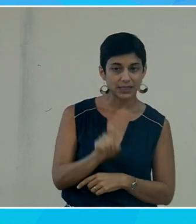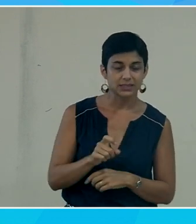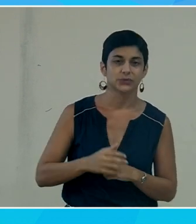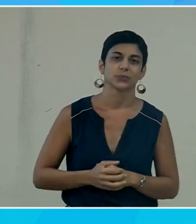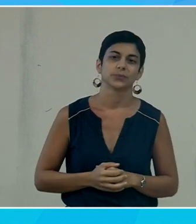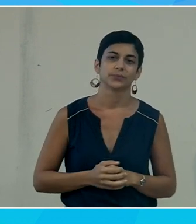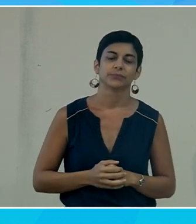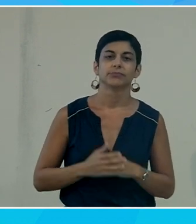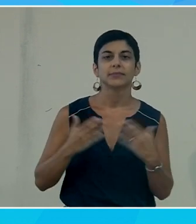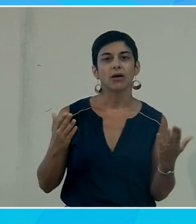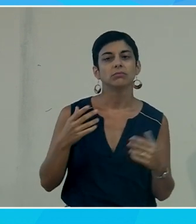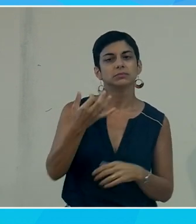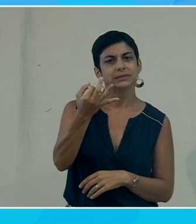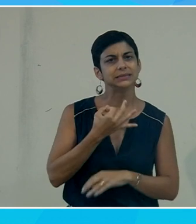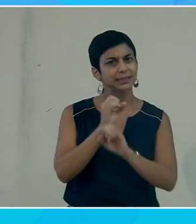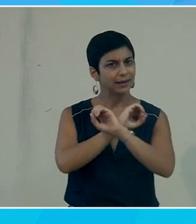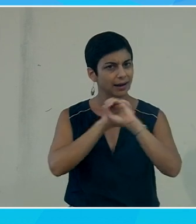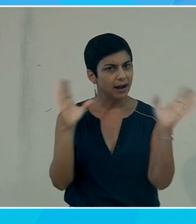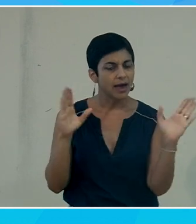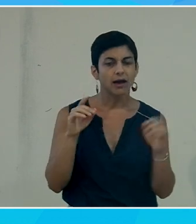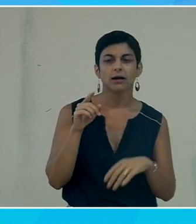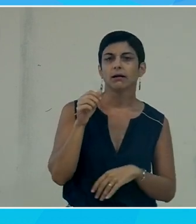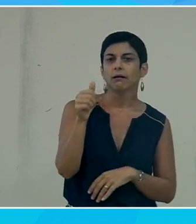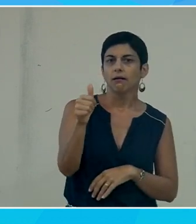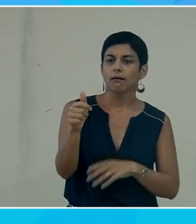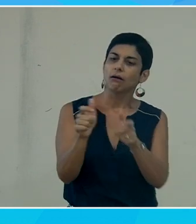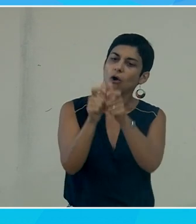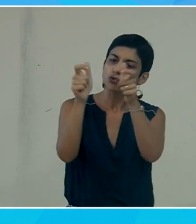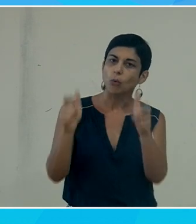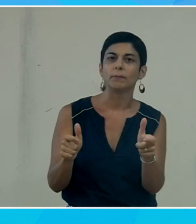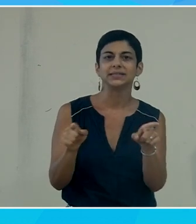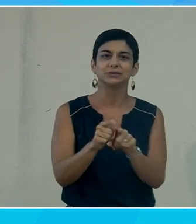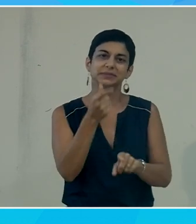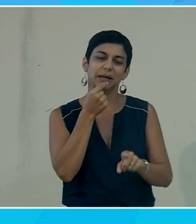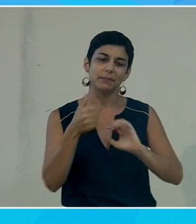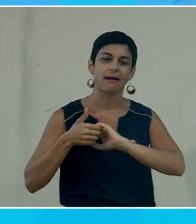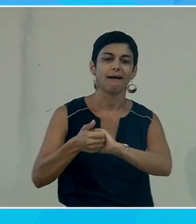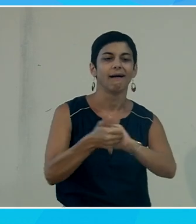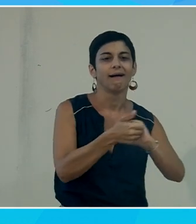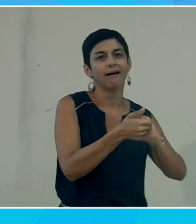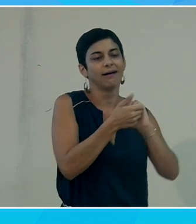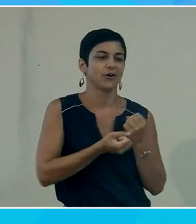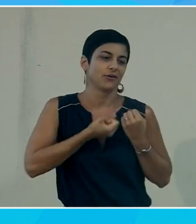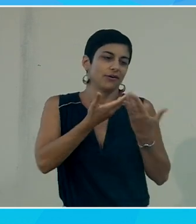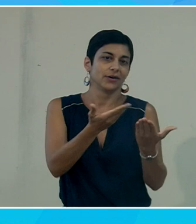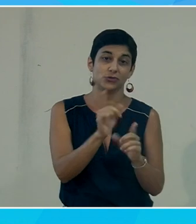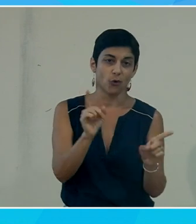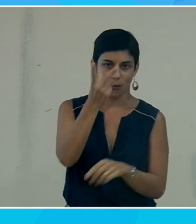alors vous avez bien mentionné que vous n'étiez pas une entreprise philanthropique on l'a bien compris